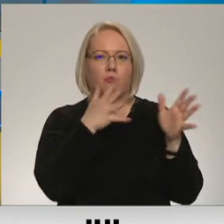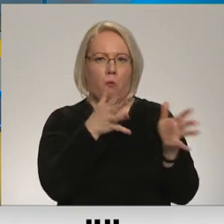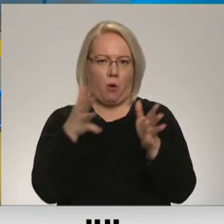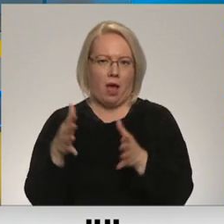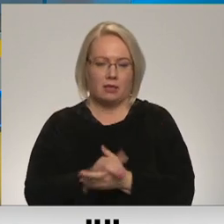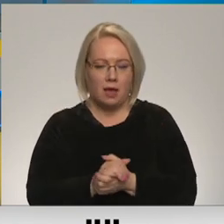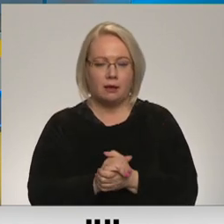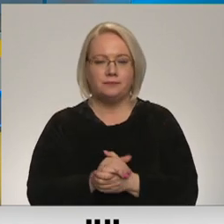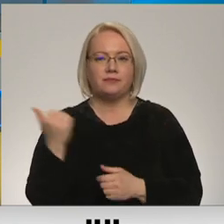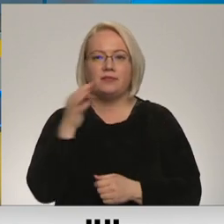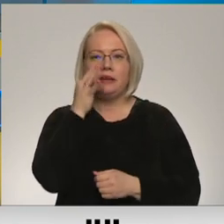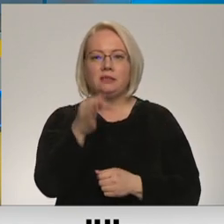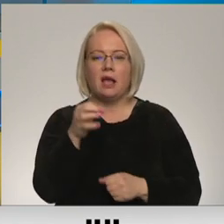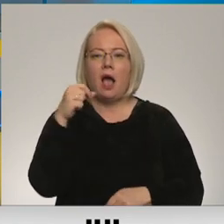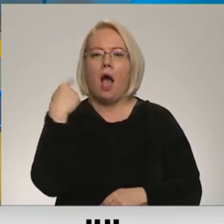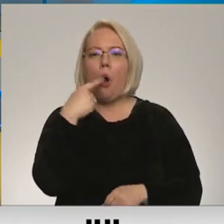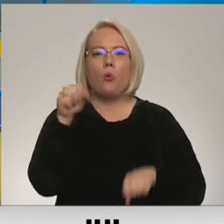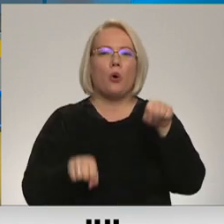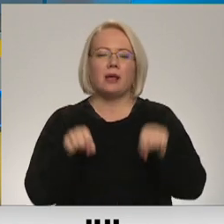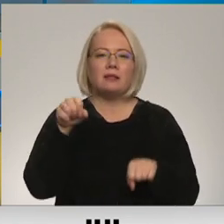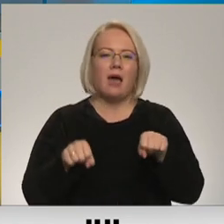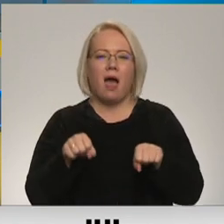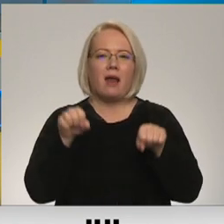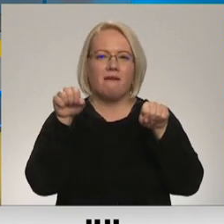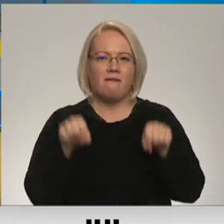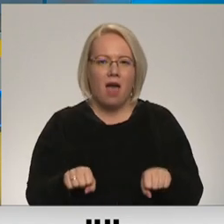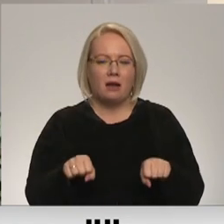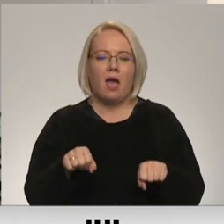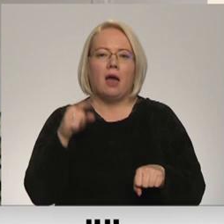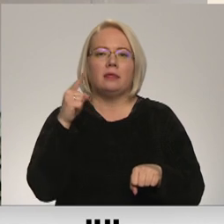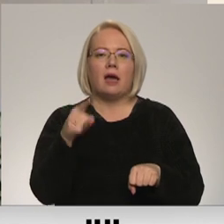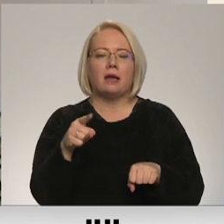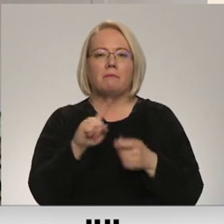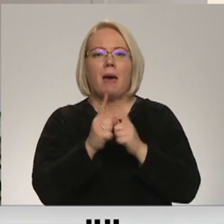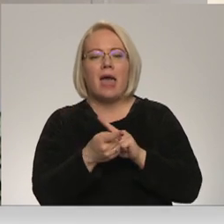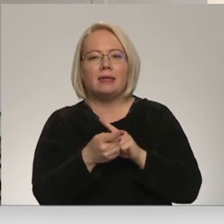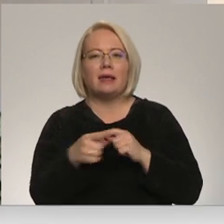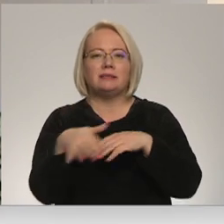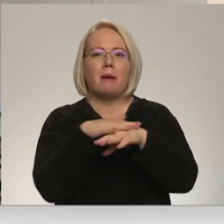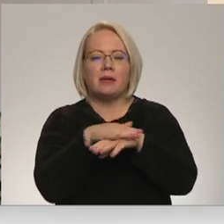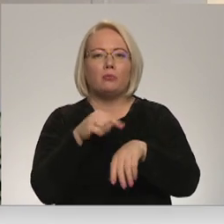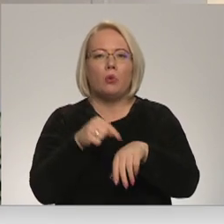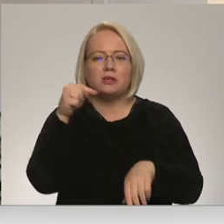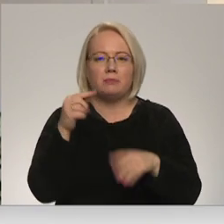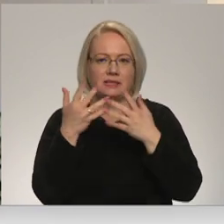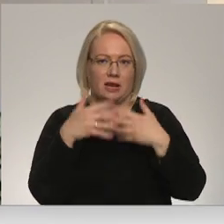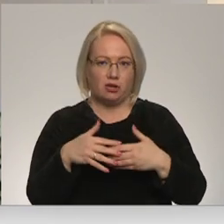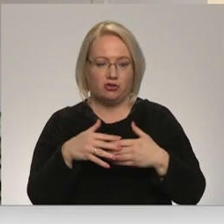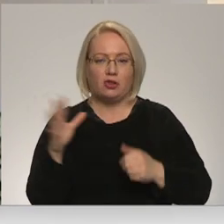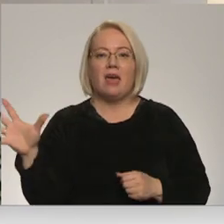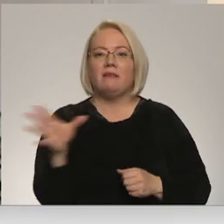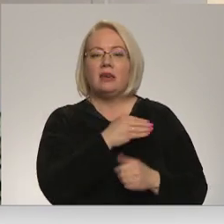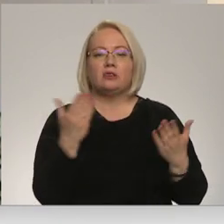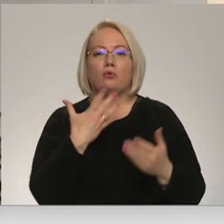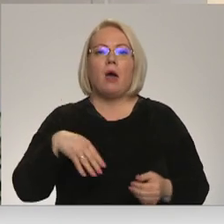ka autoritārajā režīmā pētīt sabiedrības noskaņojumus ir ārkārtīgi sarežģīti. Es gribu atgadināt visu, ko mēs tagad